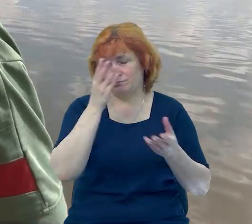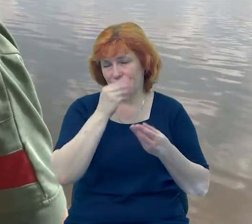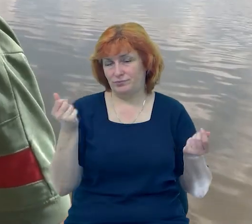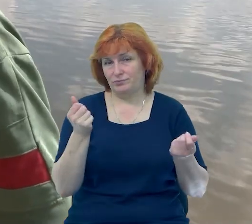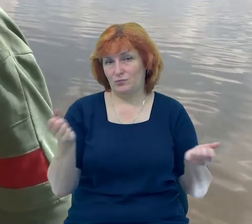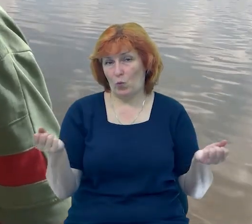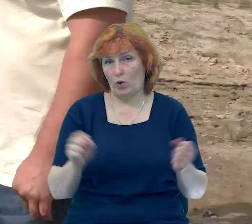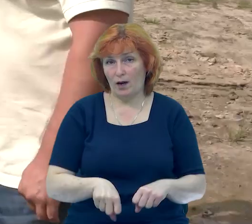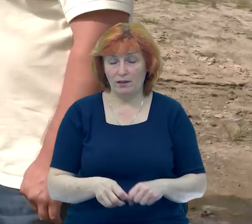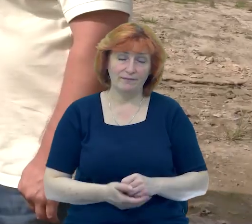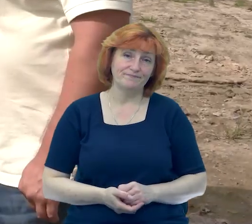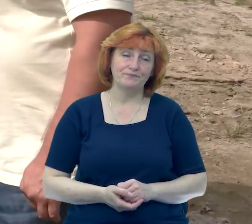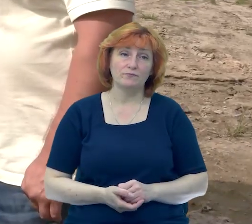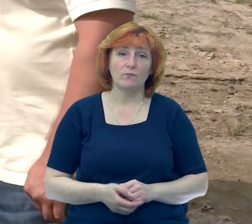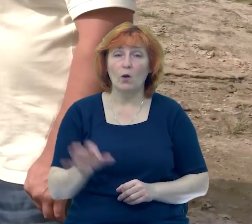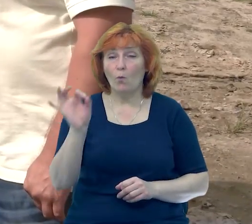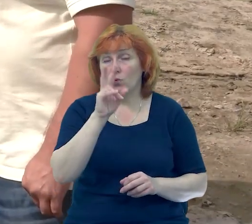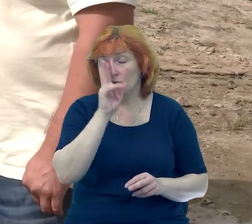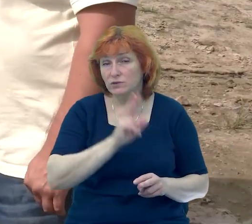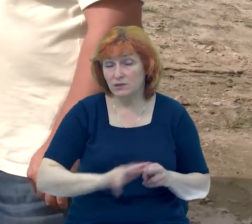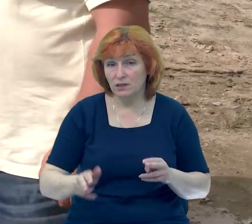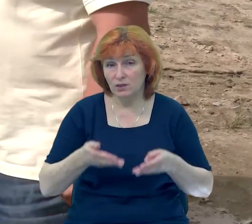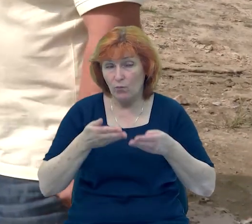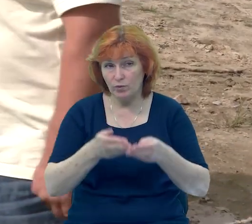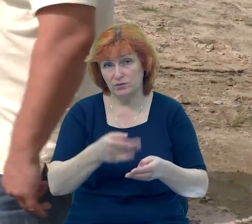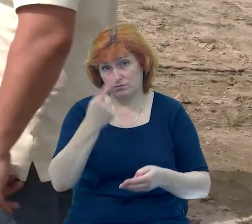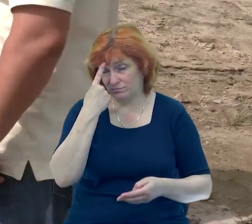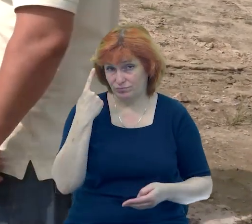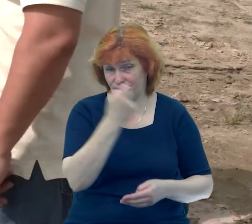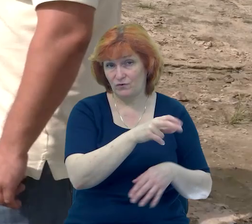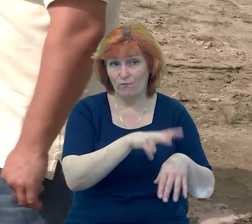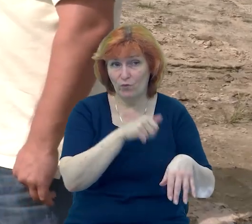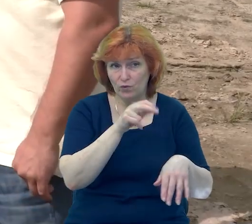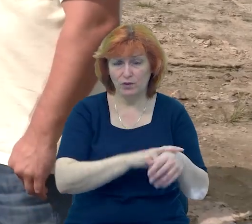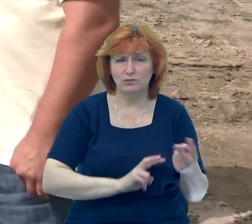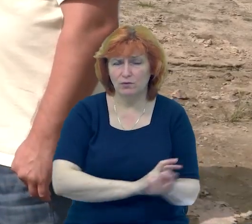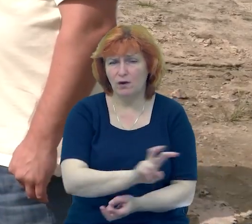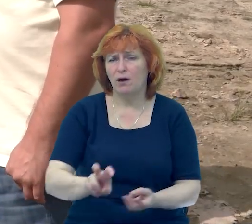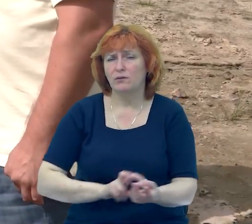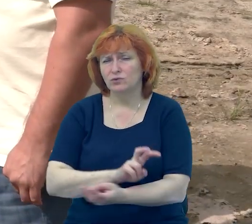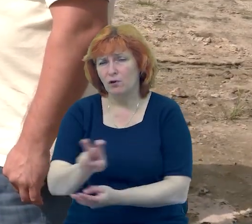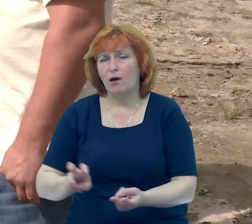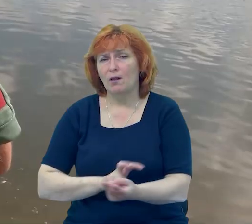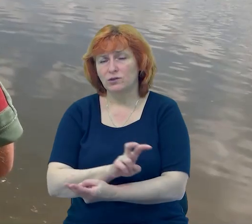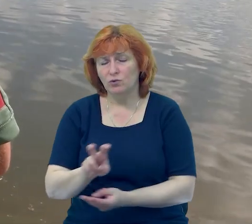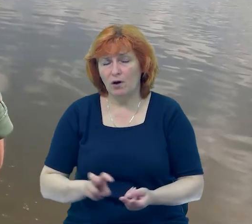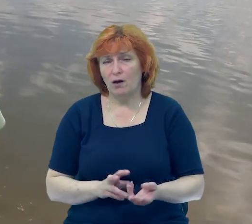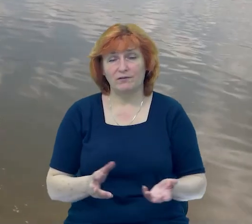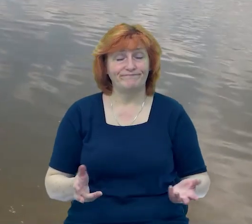украли. Про зникнення човна заявили в поліцію. Шукали зі старостою самотужки, розповідає Олексій.